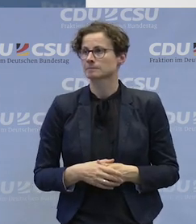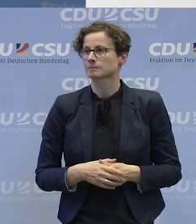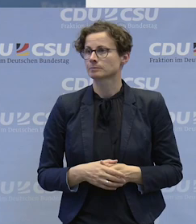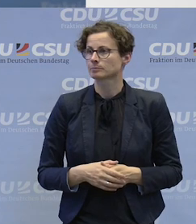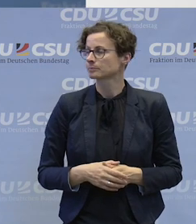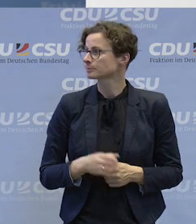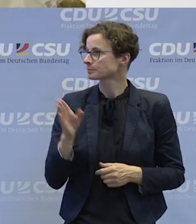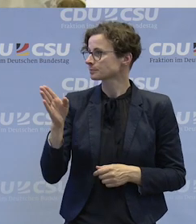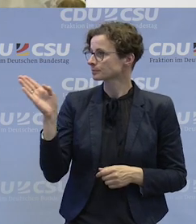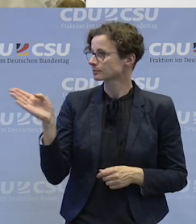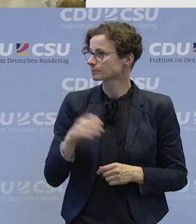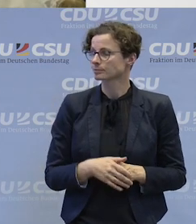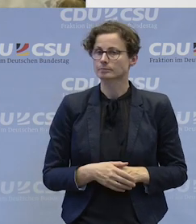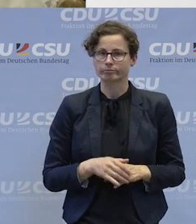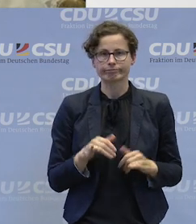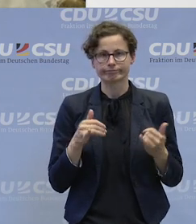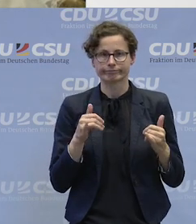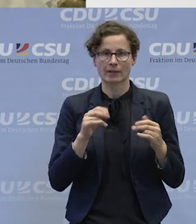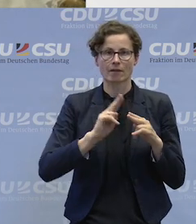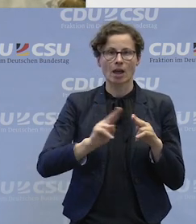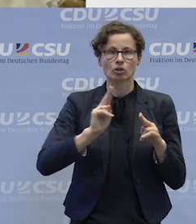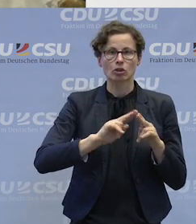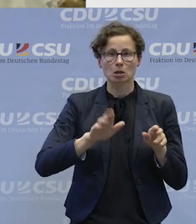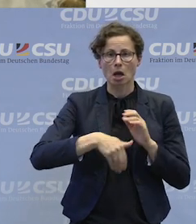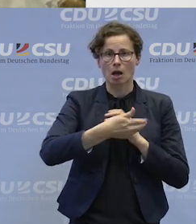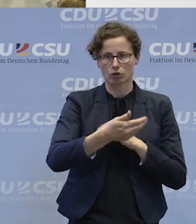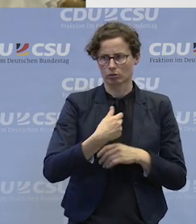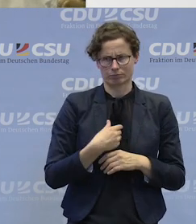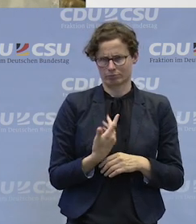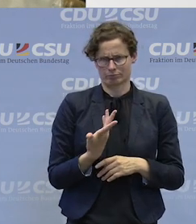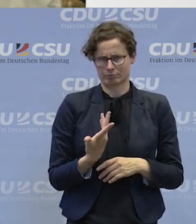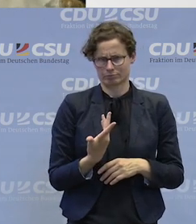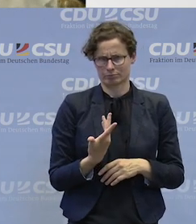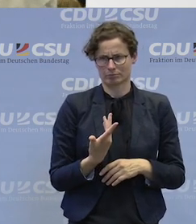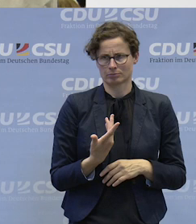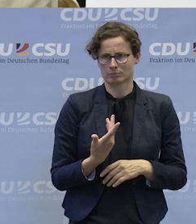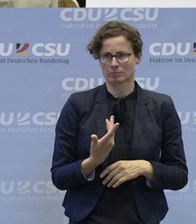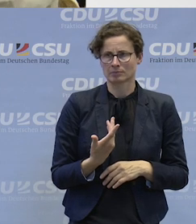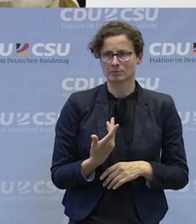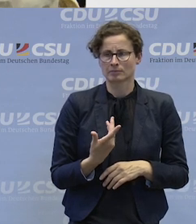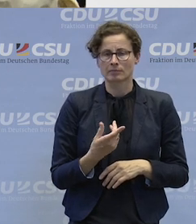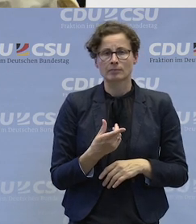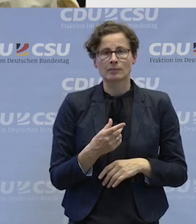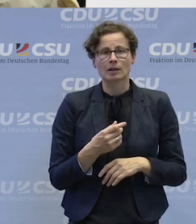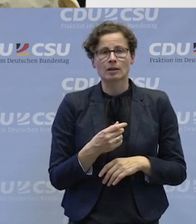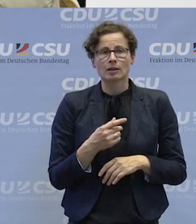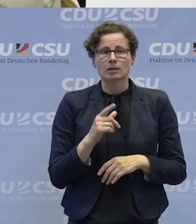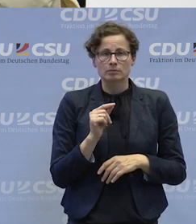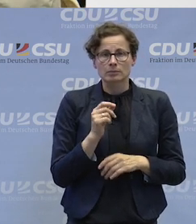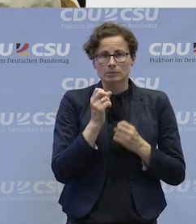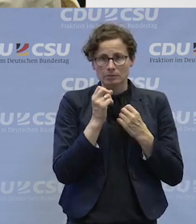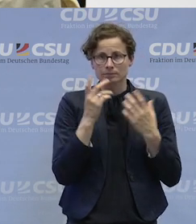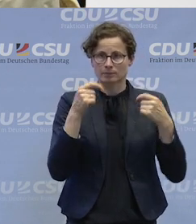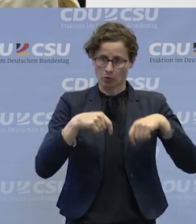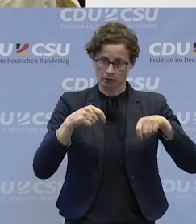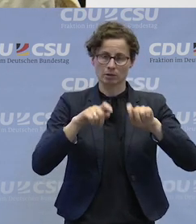Ja, also ich lasse hier keine Werkstatt im Regen stehen, nur damit das klar ist an der Stelle. Es war das